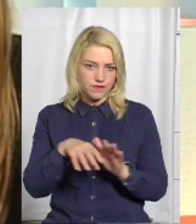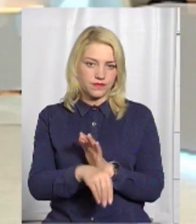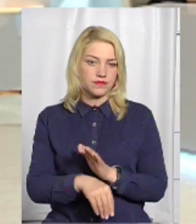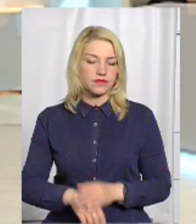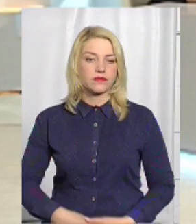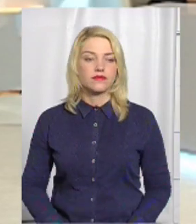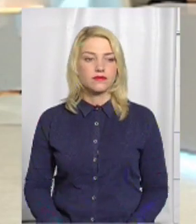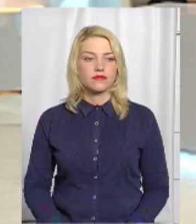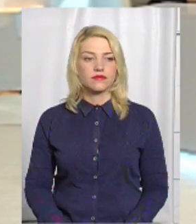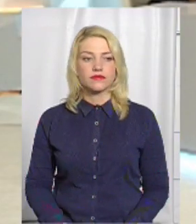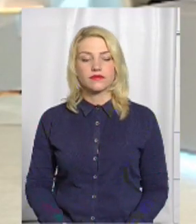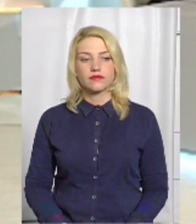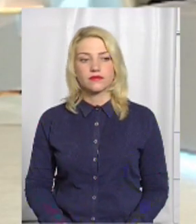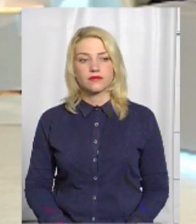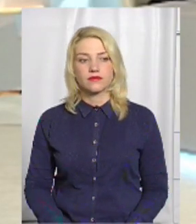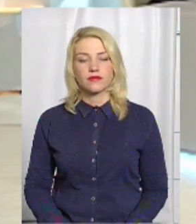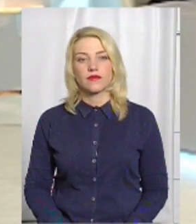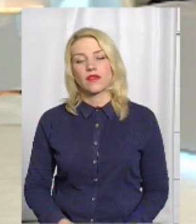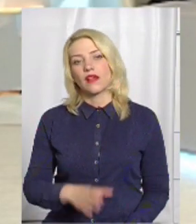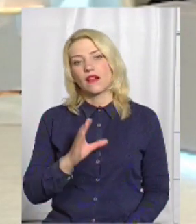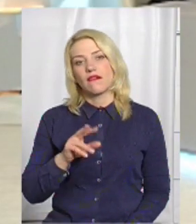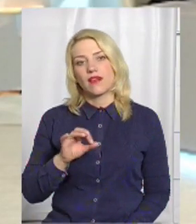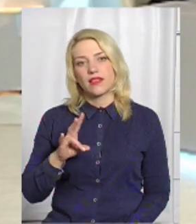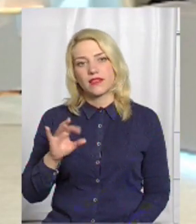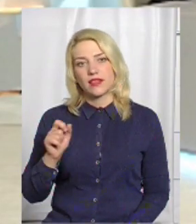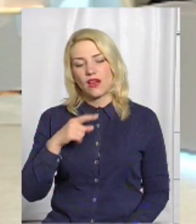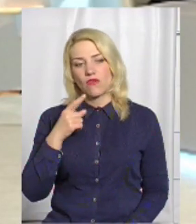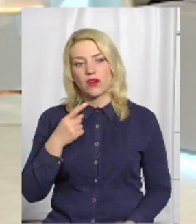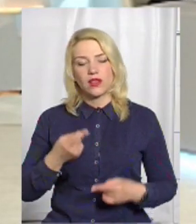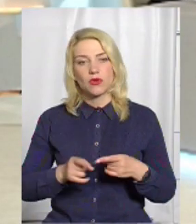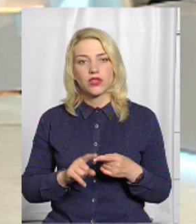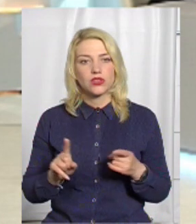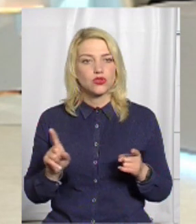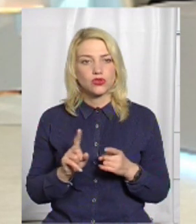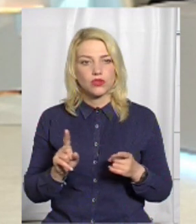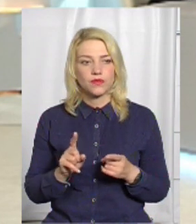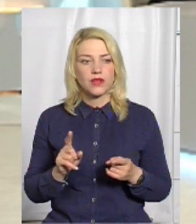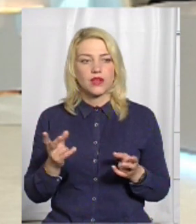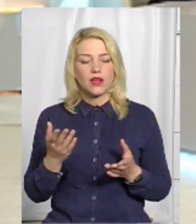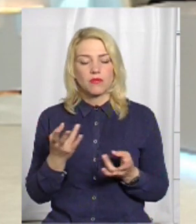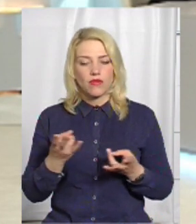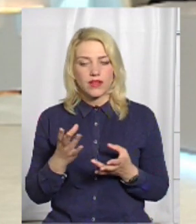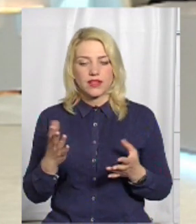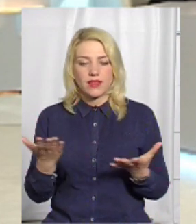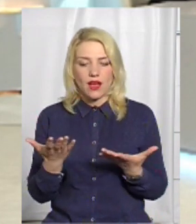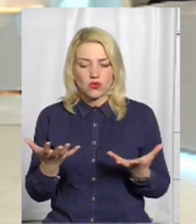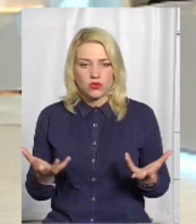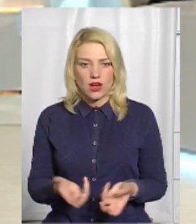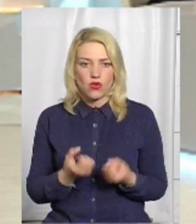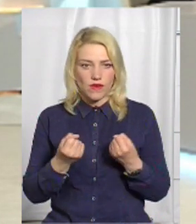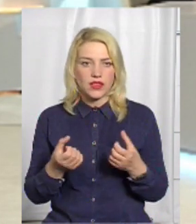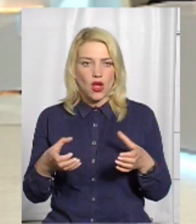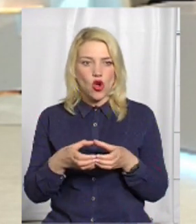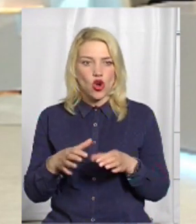не мовчали. Пані Валентина говорила про те, що мають якось реагувати громади.